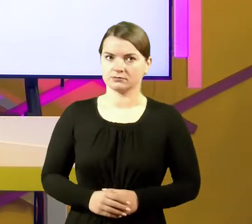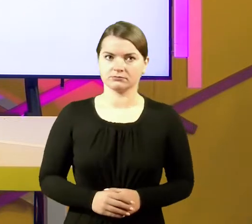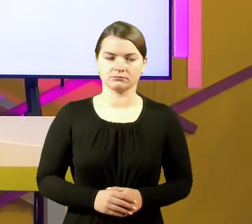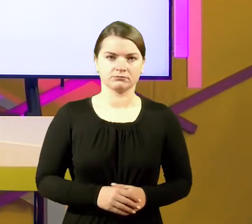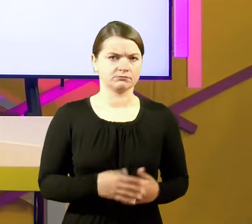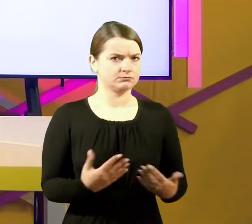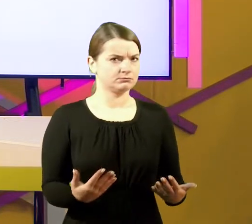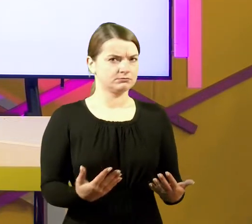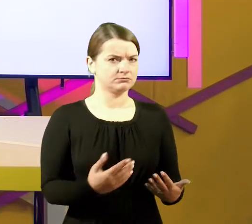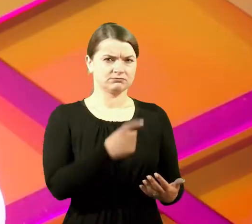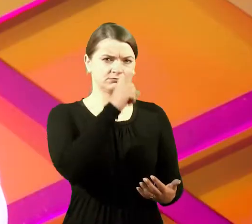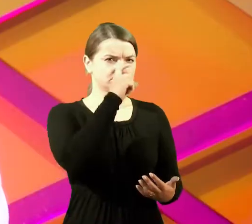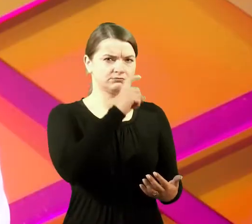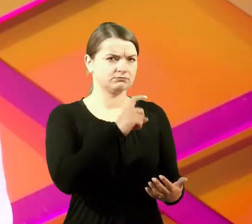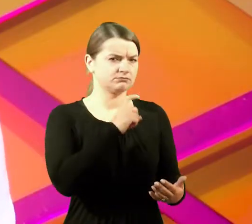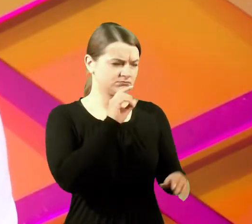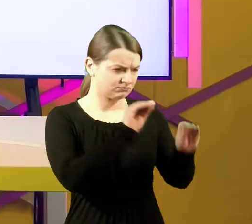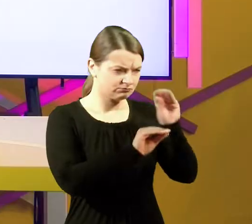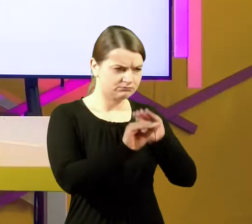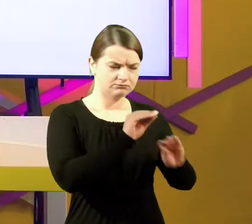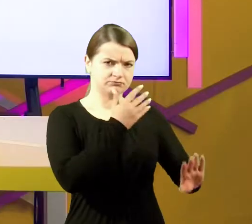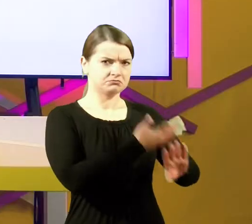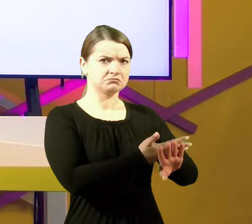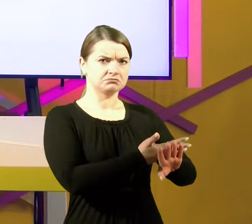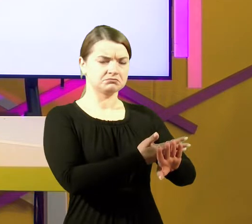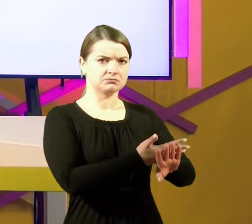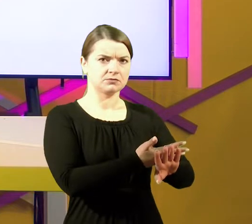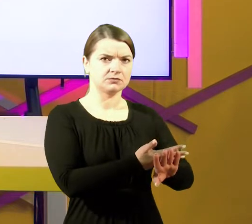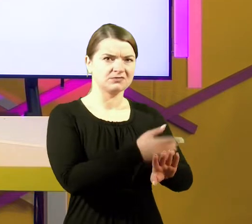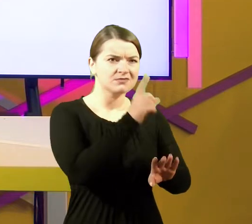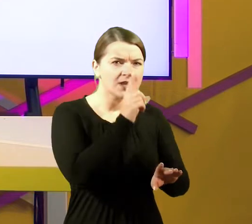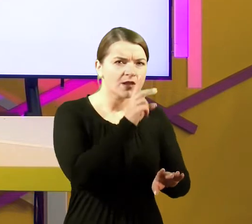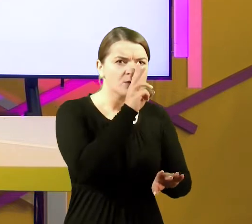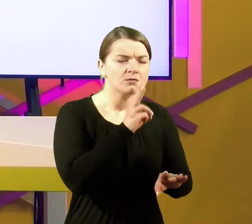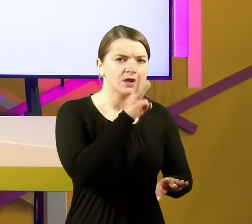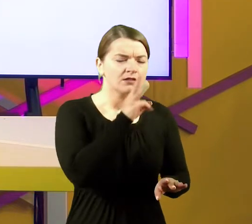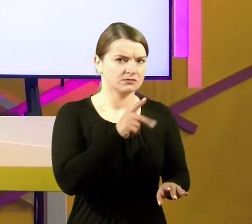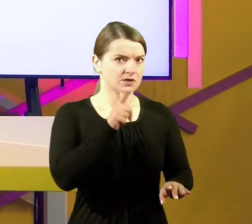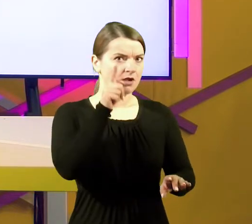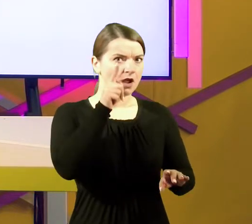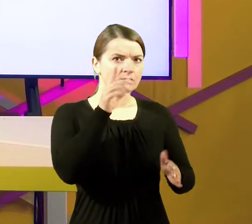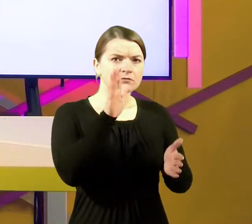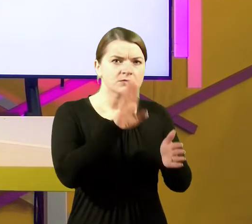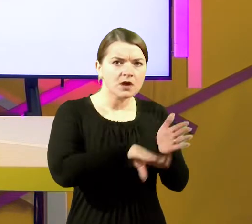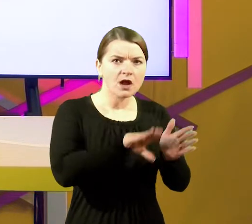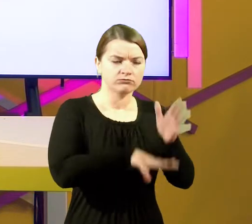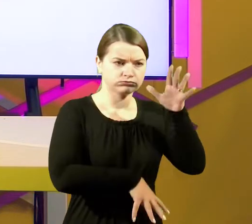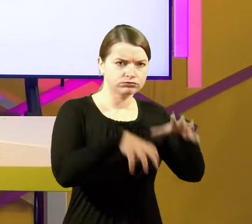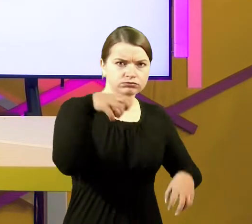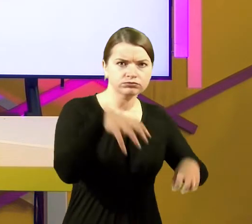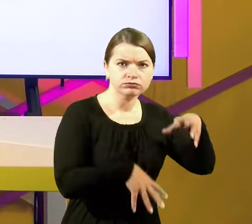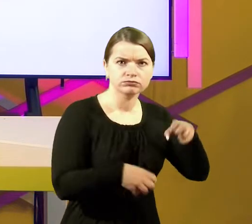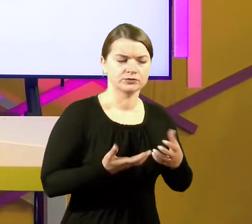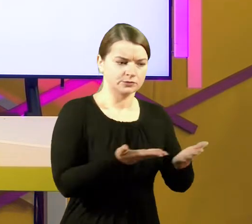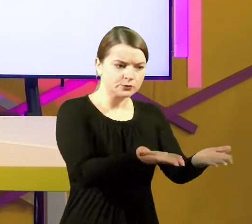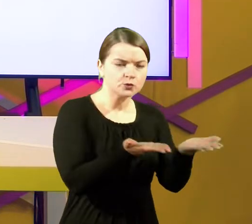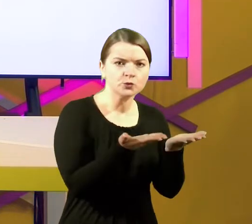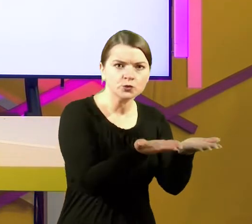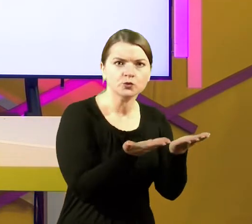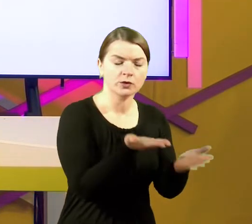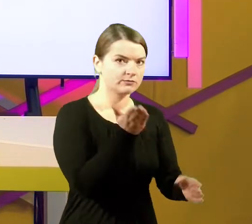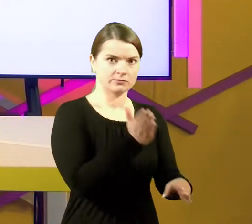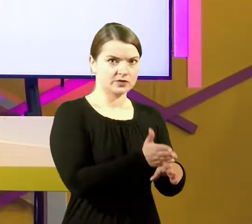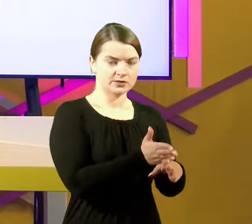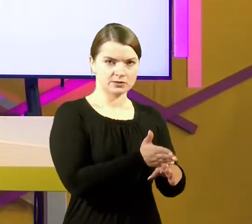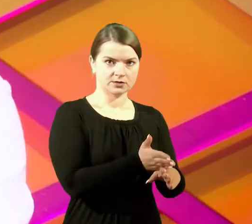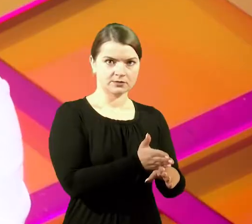Man atrodo, aš tave kažkaip blogai sukūriau. Kokiu daug mėnesių? Taigi, sumaišai tešlą iškėpiu ir viskas.